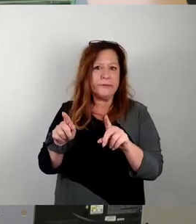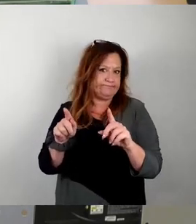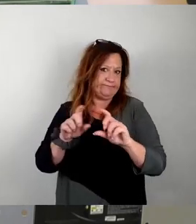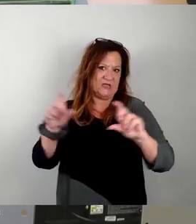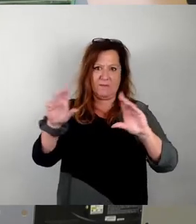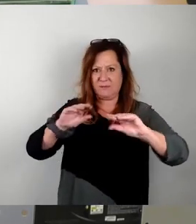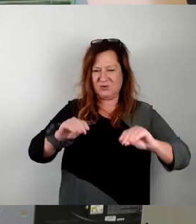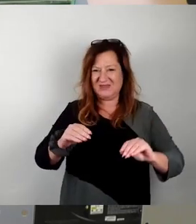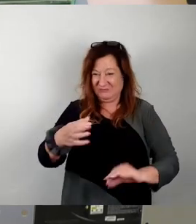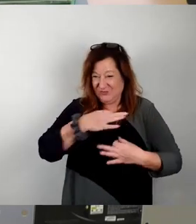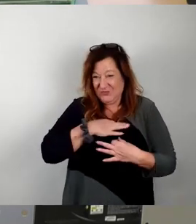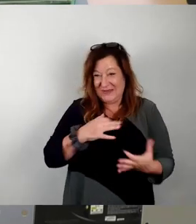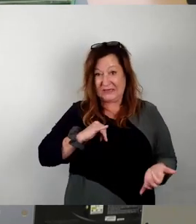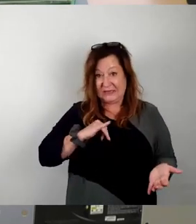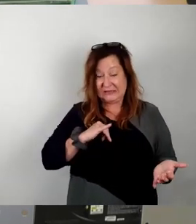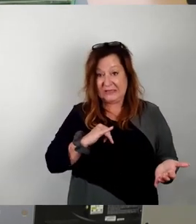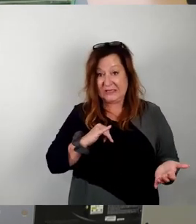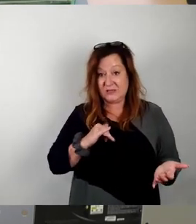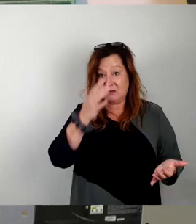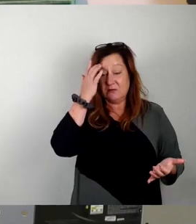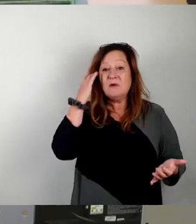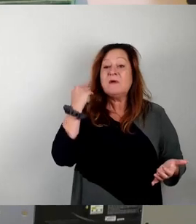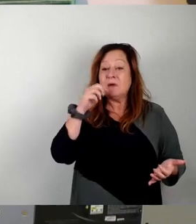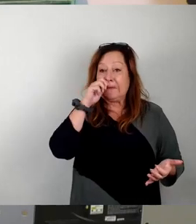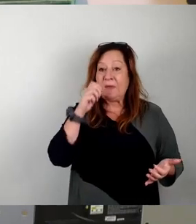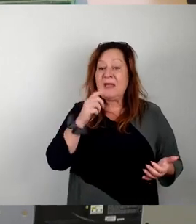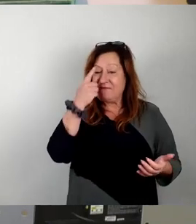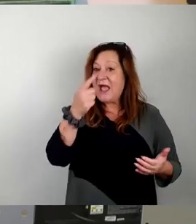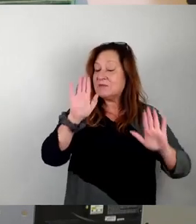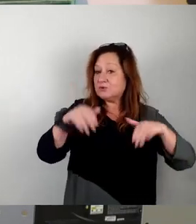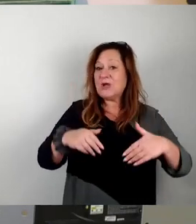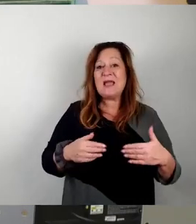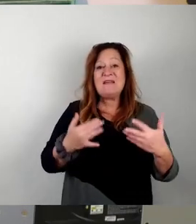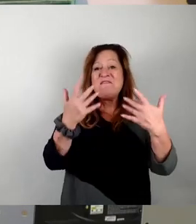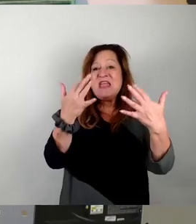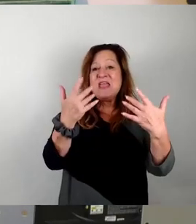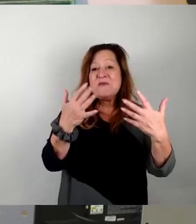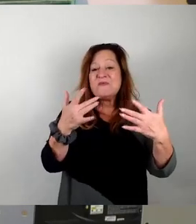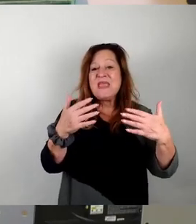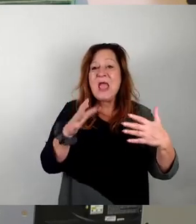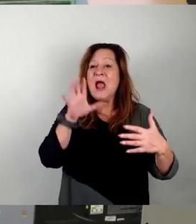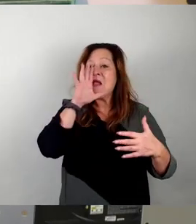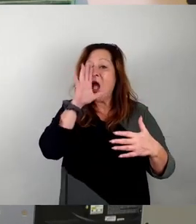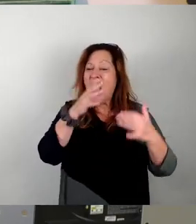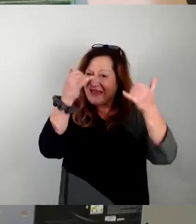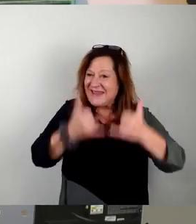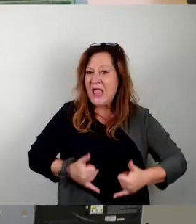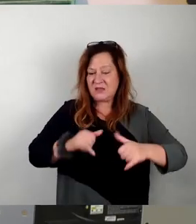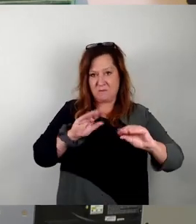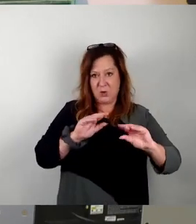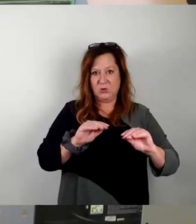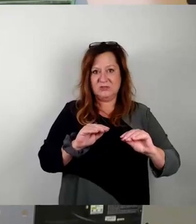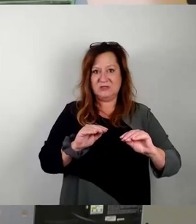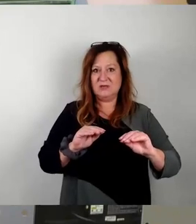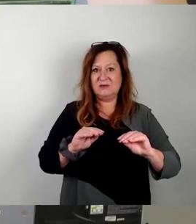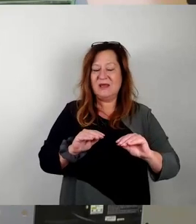mal interessieren, gibt es da Aussagen, wie viele dieser Garagen eigentlich momentan in Nutzung sind. Denn dass man diese Garage